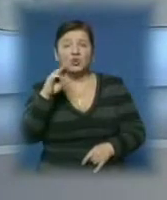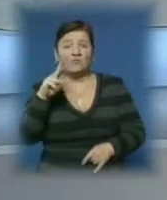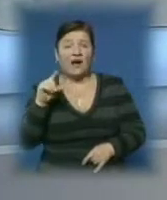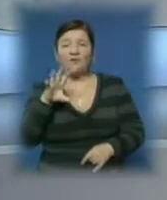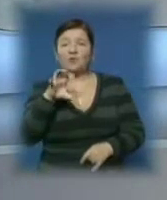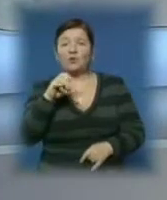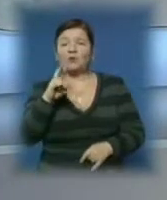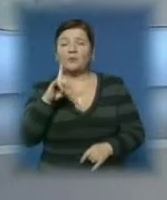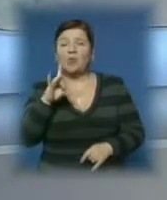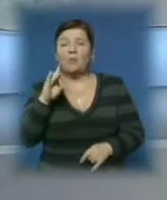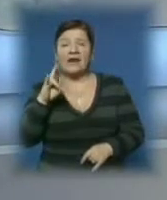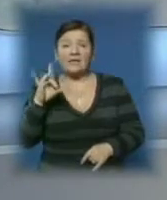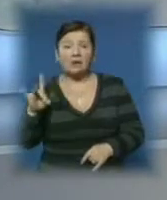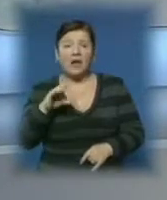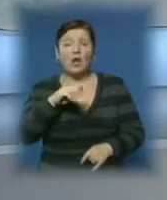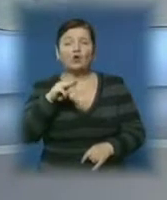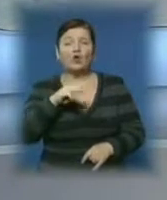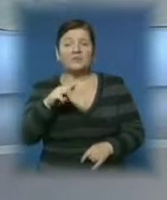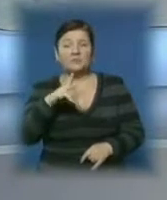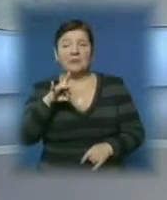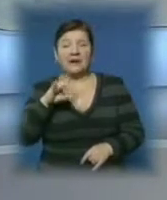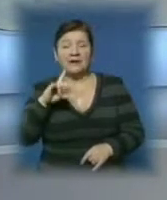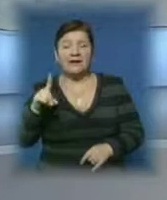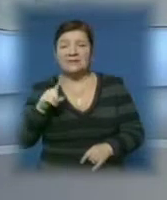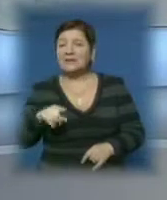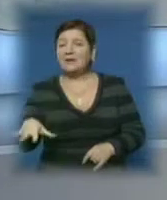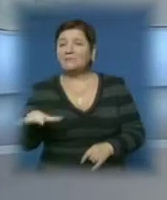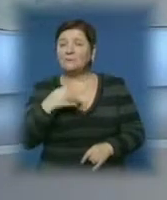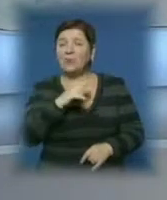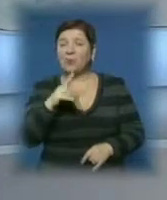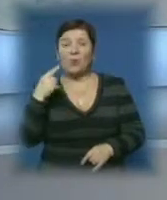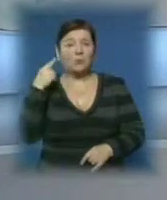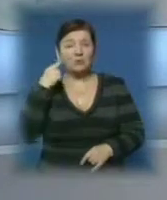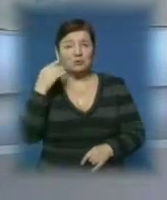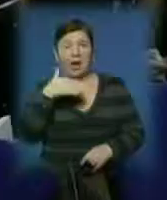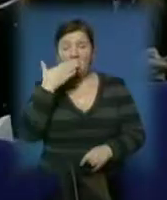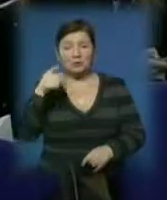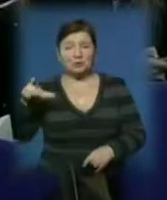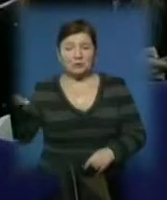Валентин Кузан, копірайтер Томаш Деяк. Та це далеко не всі. Кого почули ужгородці?